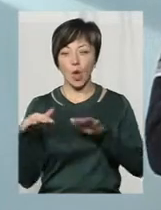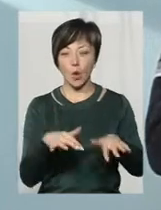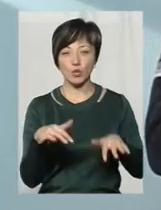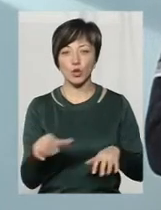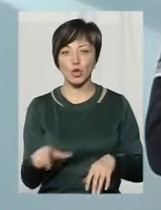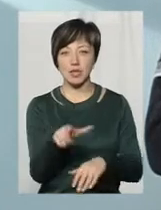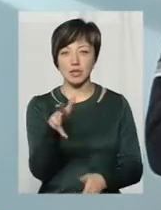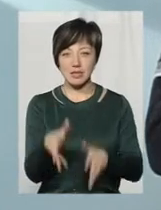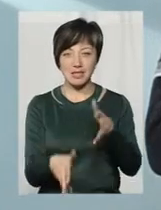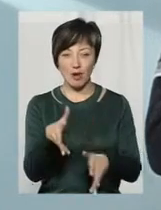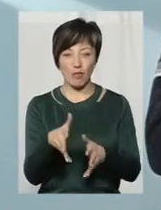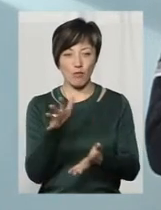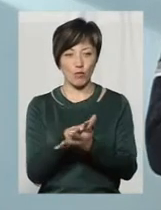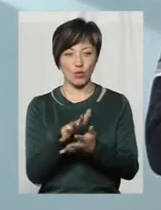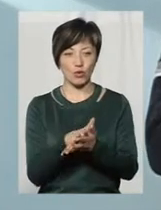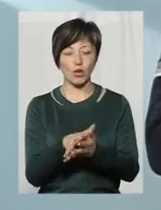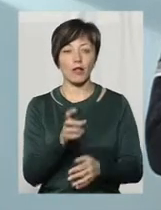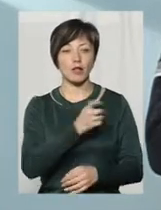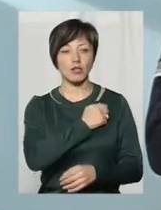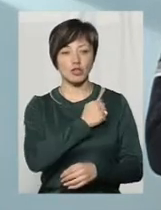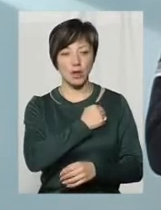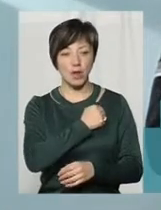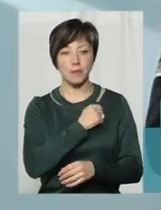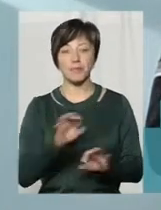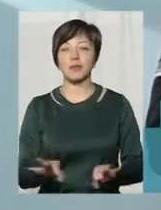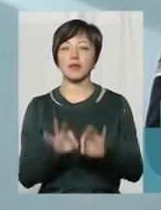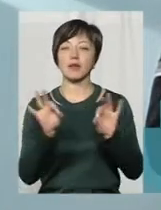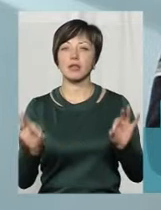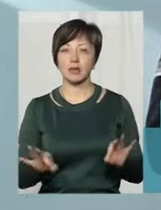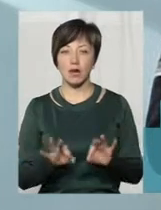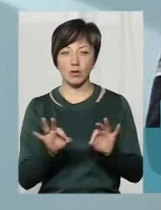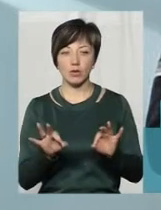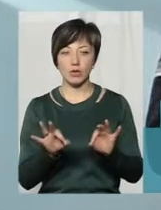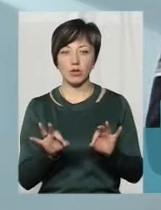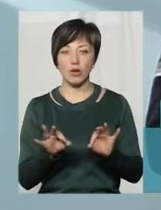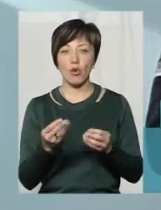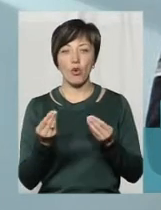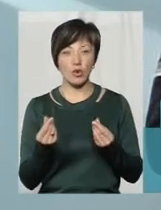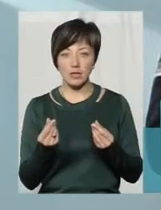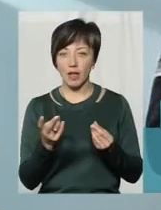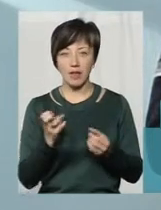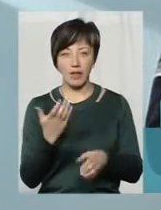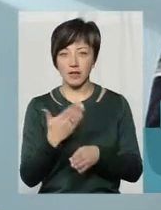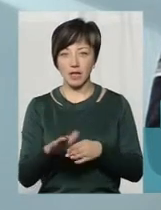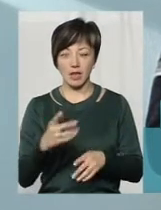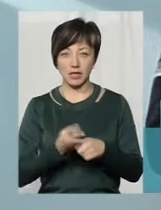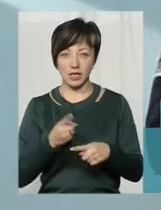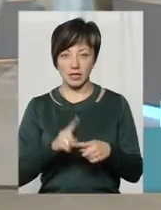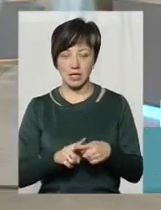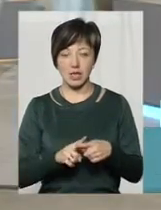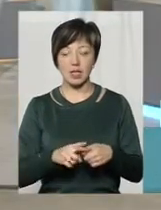замулює. І, на жаль, вони ніяких коштів не відділяють на це.